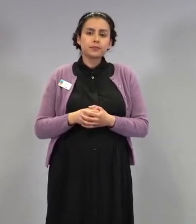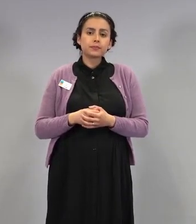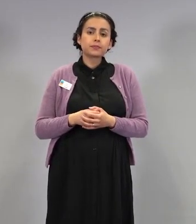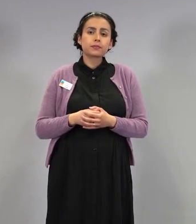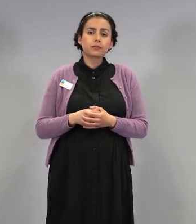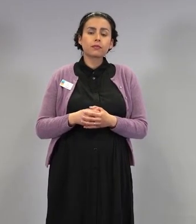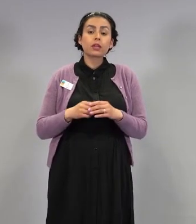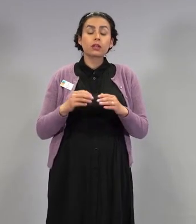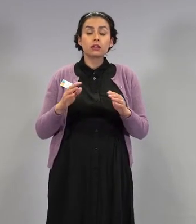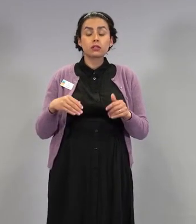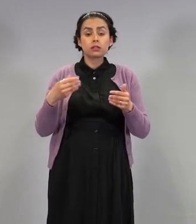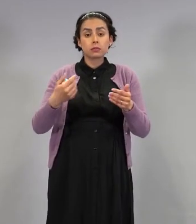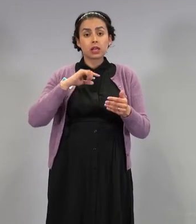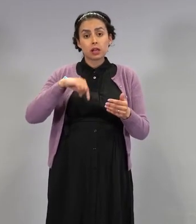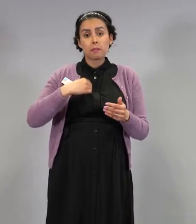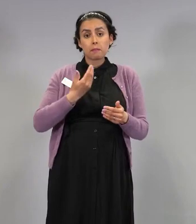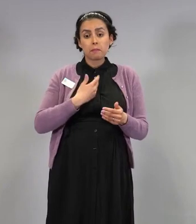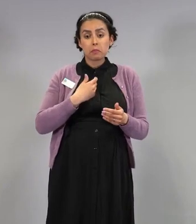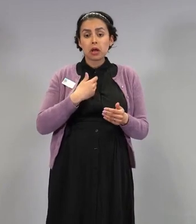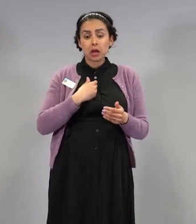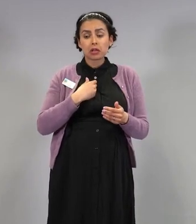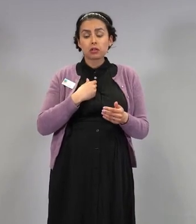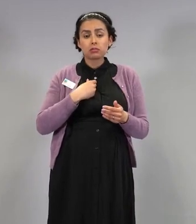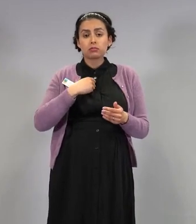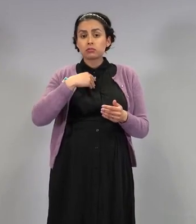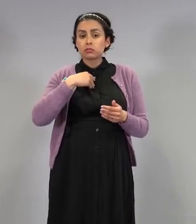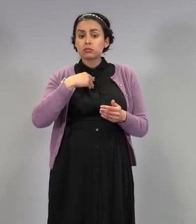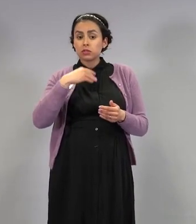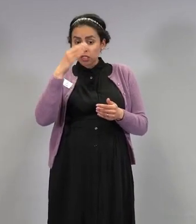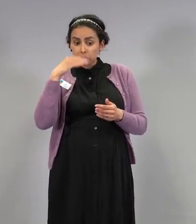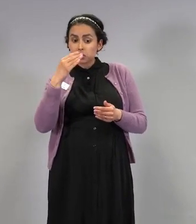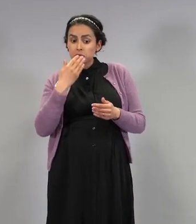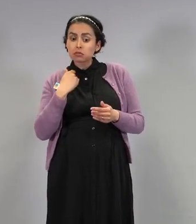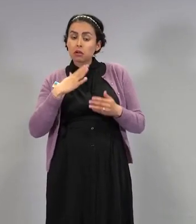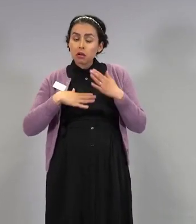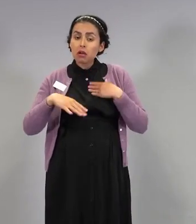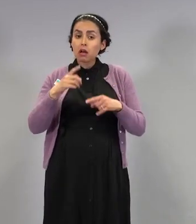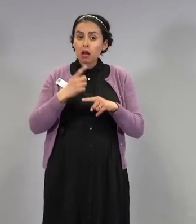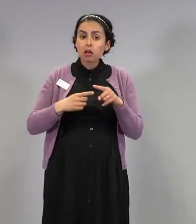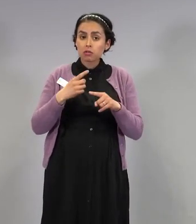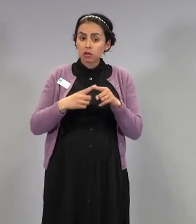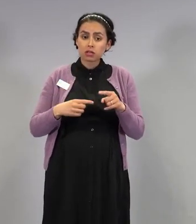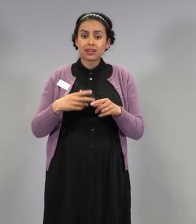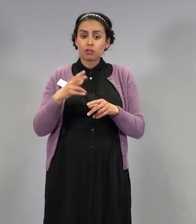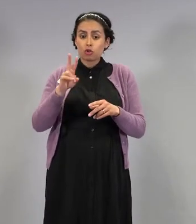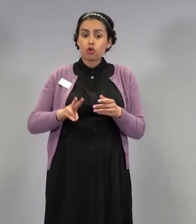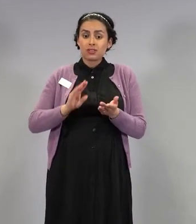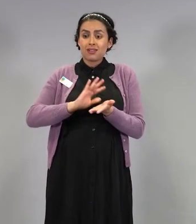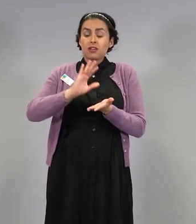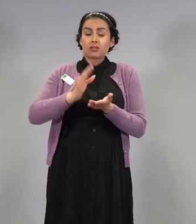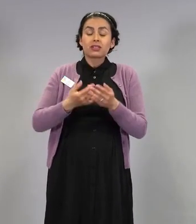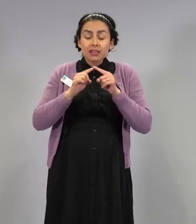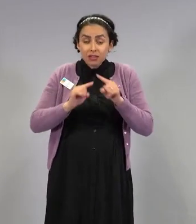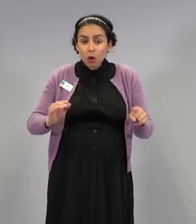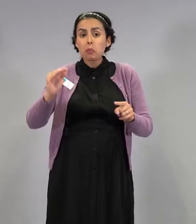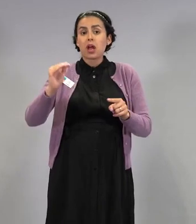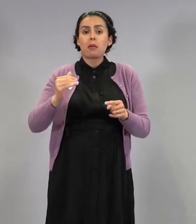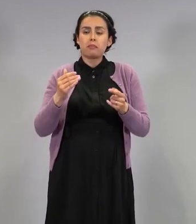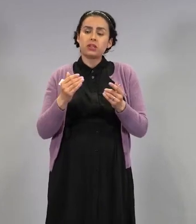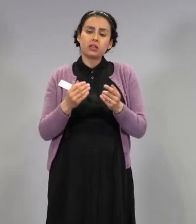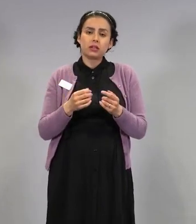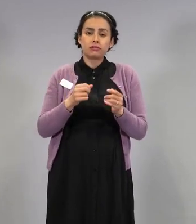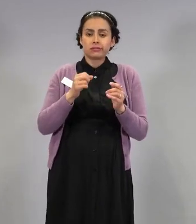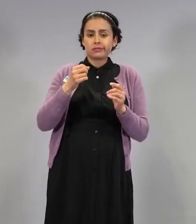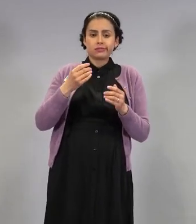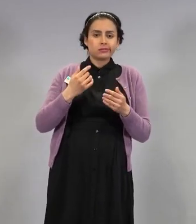Sitten meillä on paljon myös ihmisiä, jotka haluaisivat saada sen kakkosrokotteen nopeammin kuin 12 viikon kuluttua. Voiko